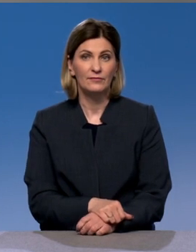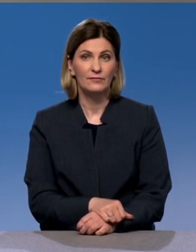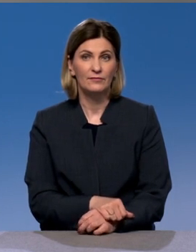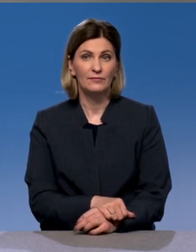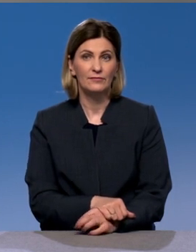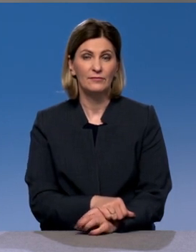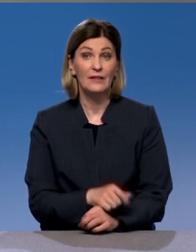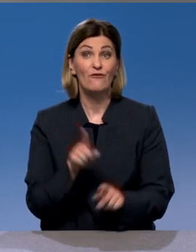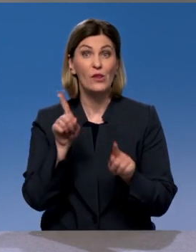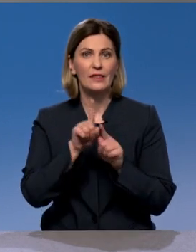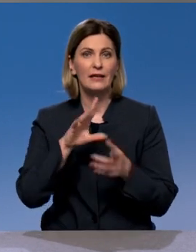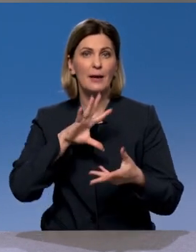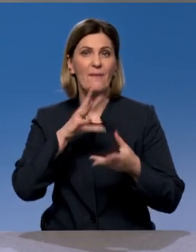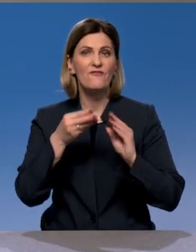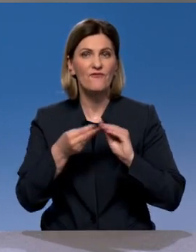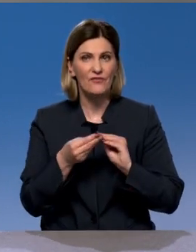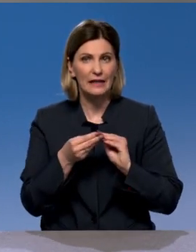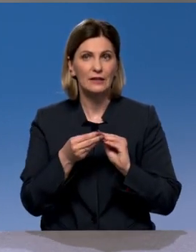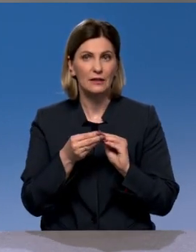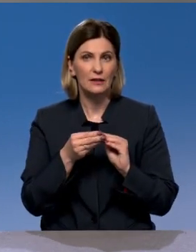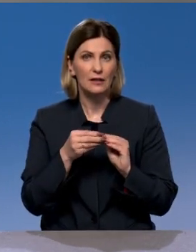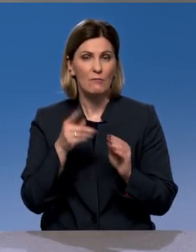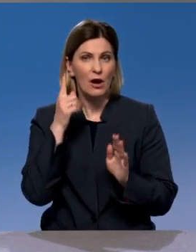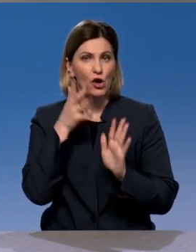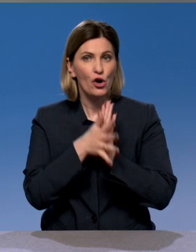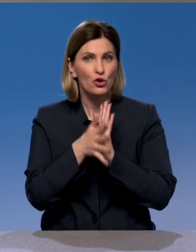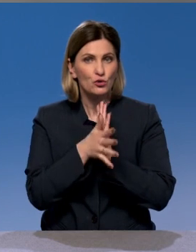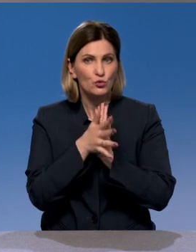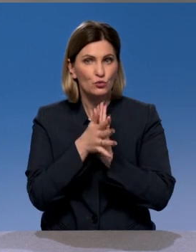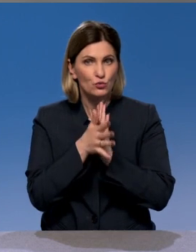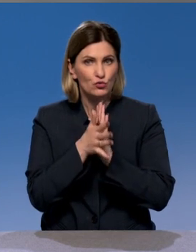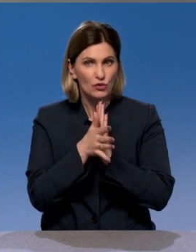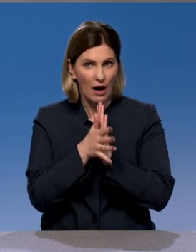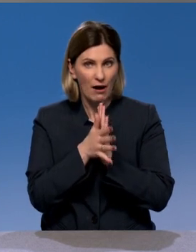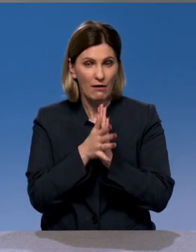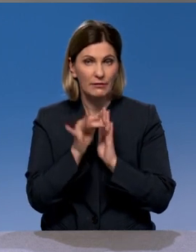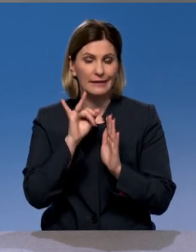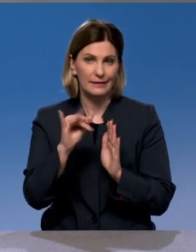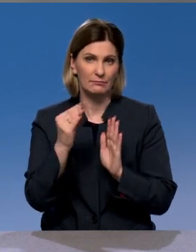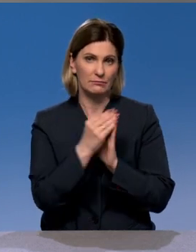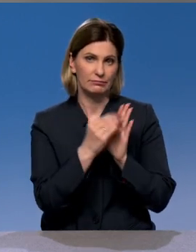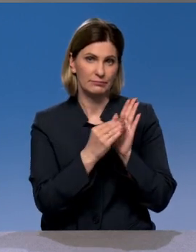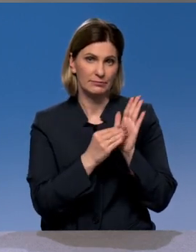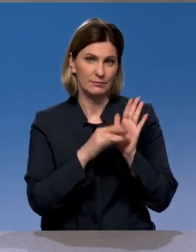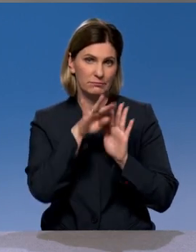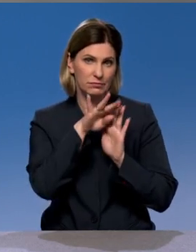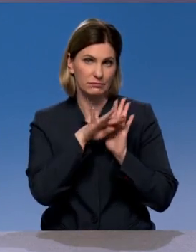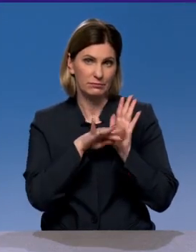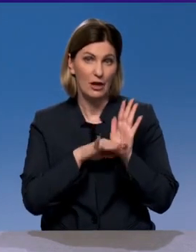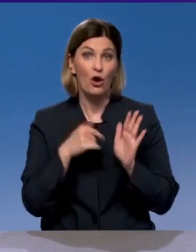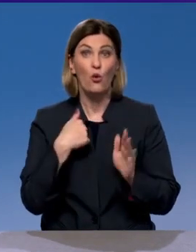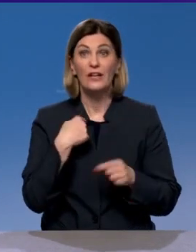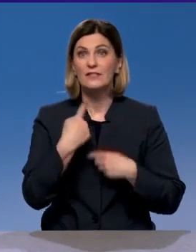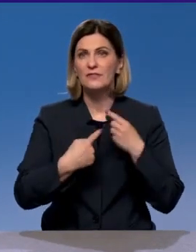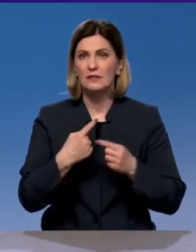К таким выводам пришли специалисты РИА-рейтинг, которые проводили исследования. Но, собственно, у нас всегда свое исследование,